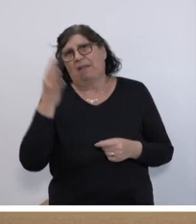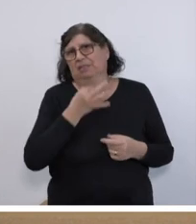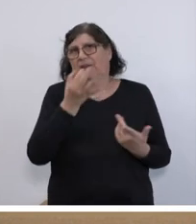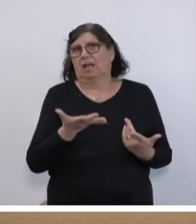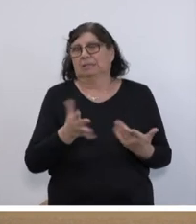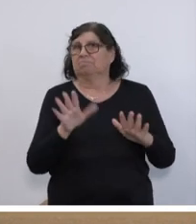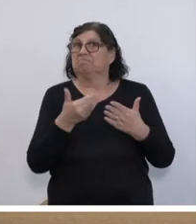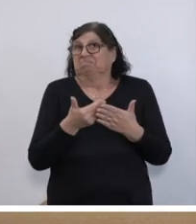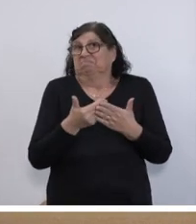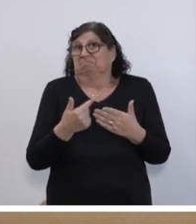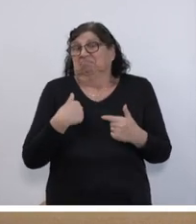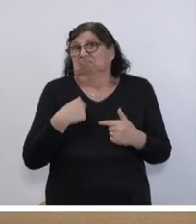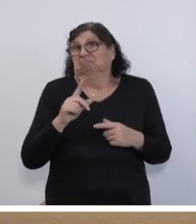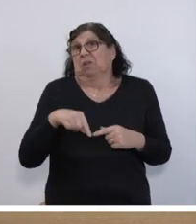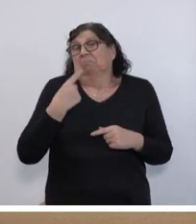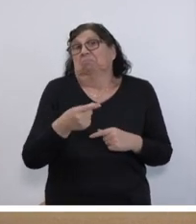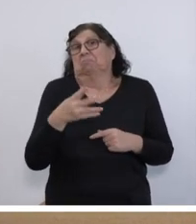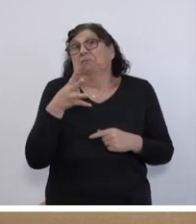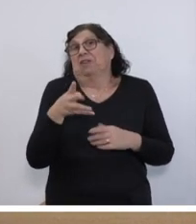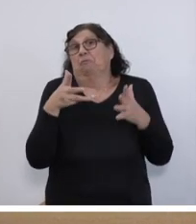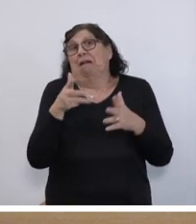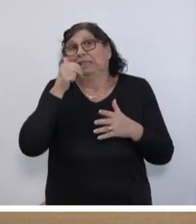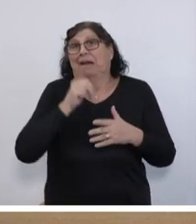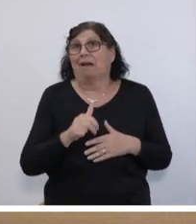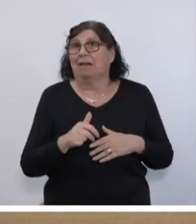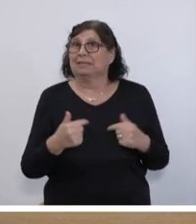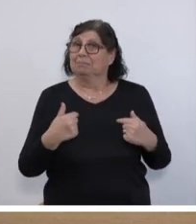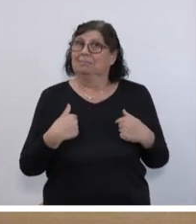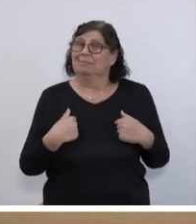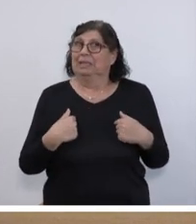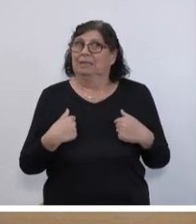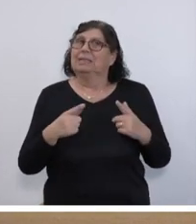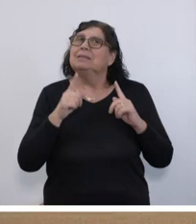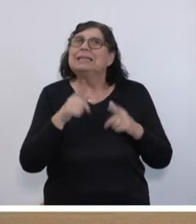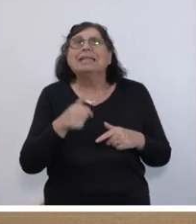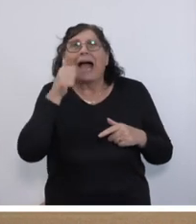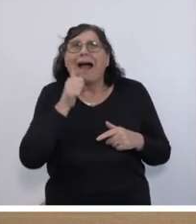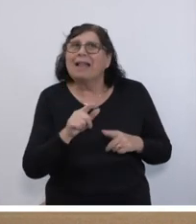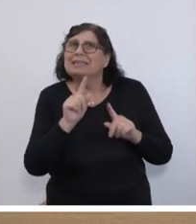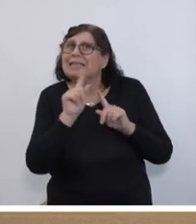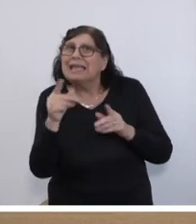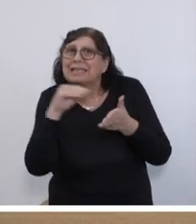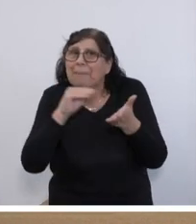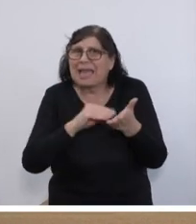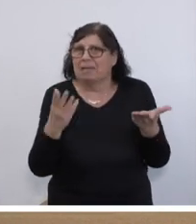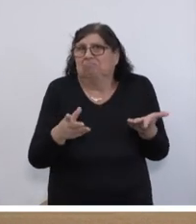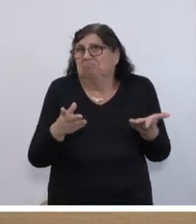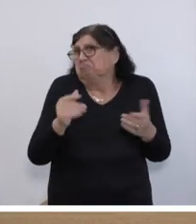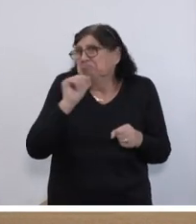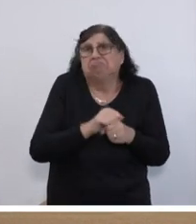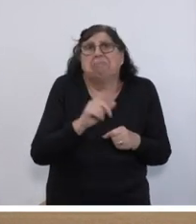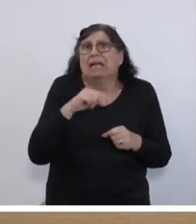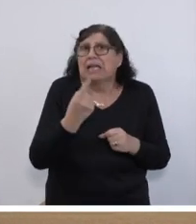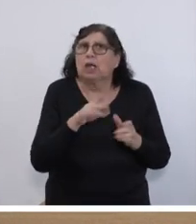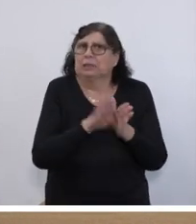Und nicht, weil ich jetzt 84 Jahre alt bin, aber es sind die Alten hier nicht drin, zum Beispiel. Das könnte man doch auch sagen, eine